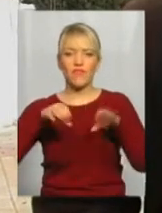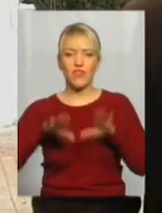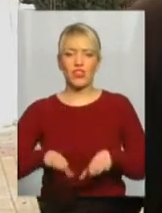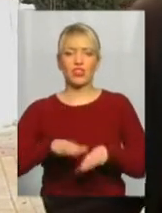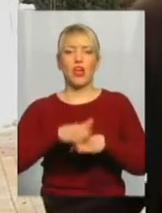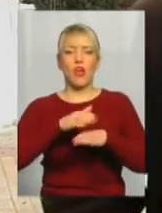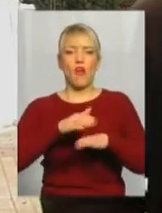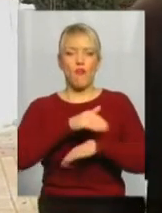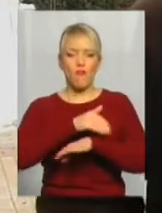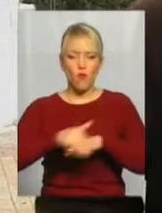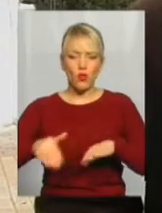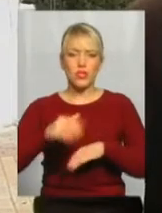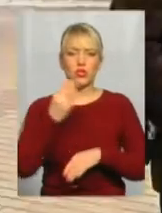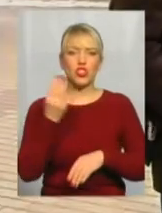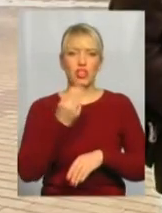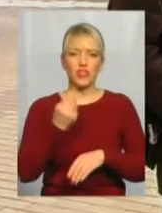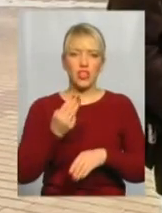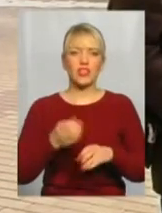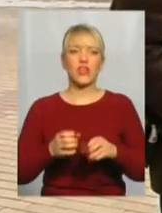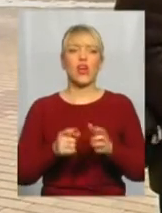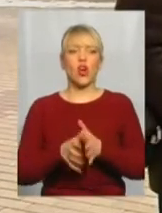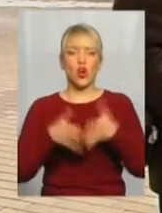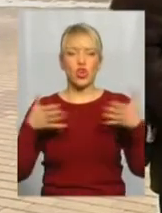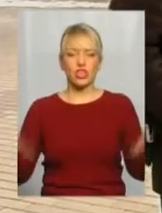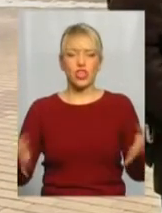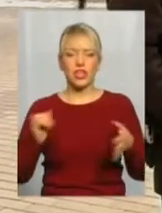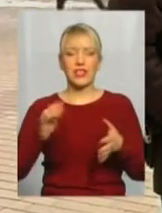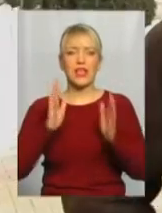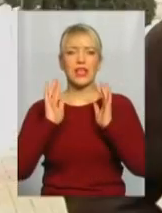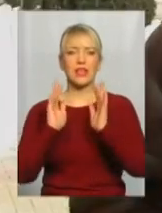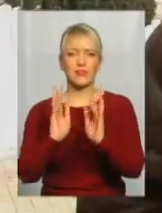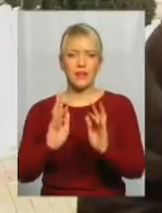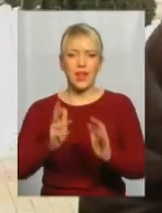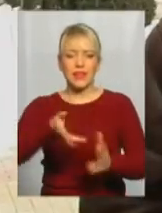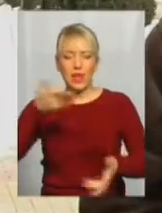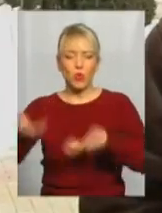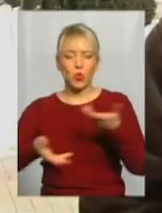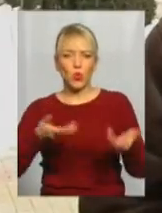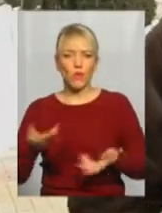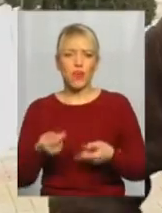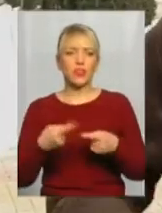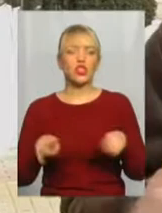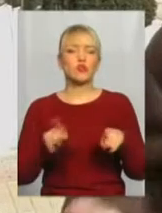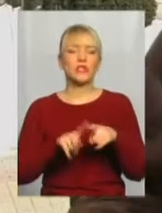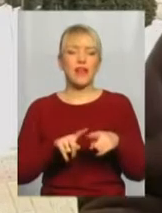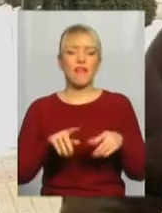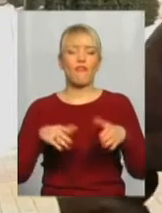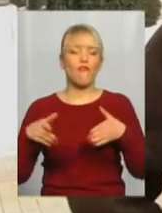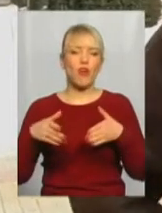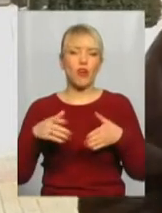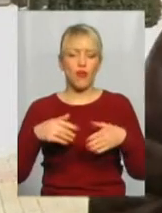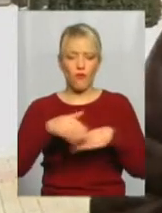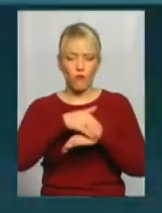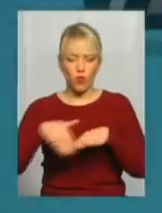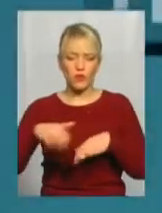розширити і бульвар демонтувати, зробили це для того, щоб саме ця вулиця стала основною магістральною, по неї потім проклали